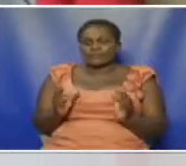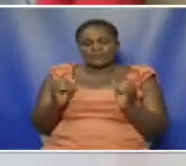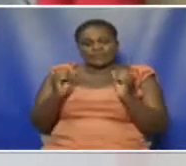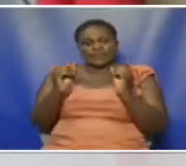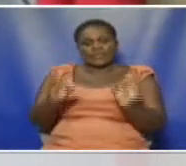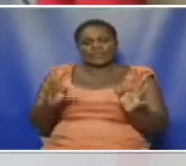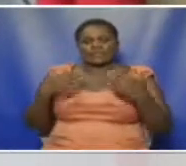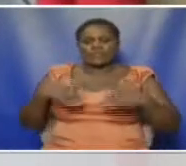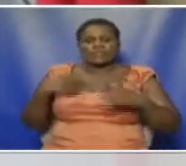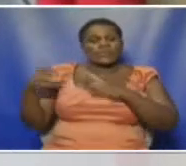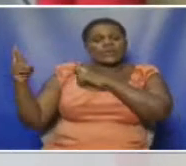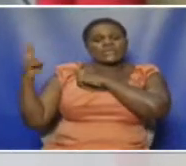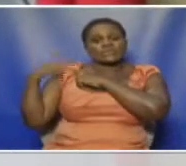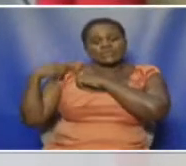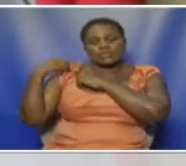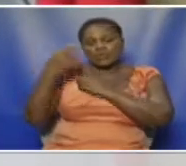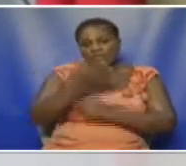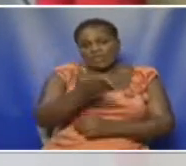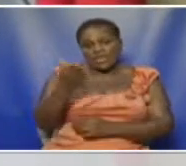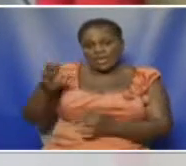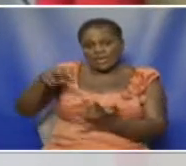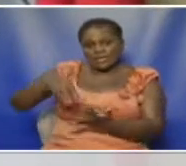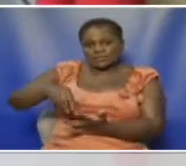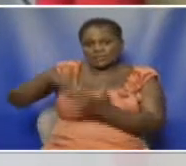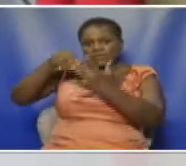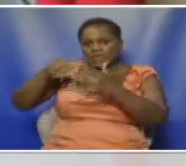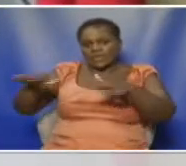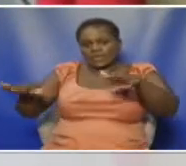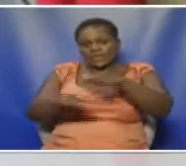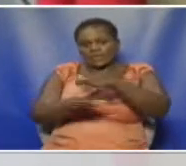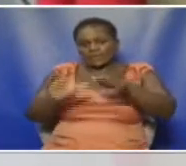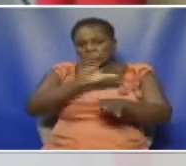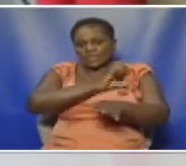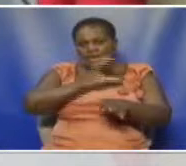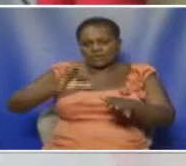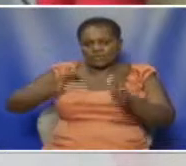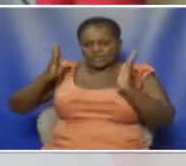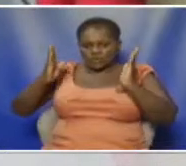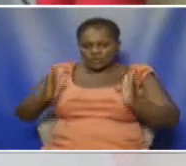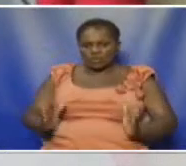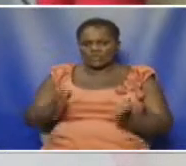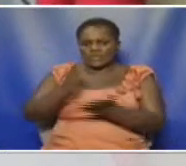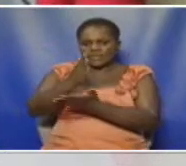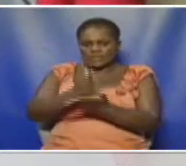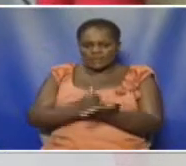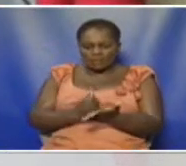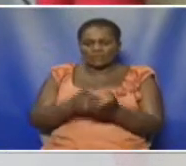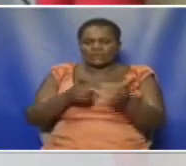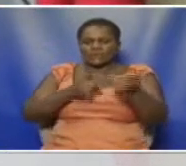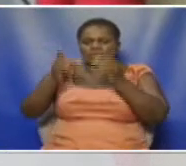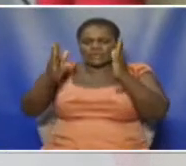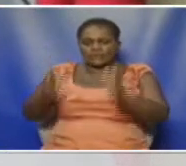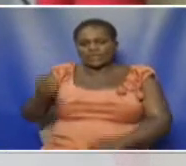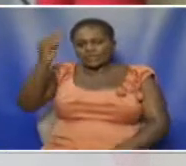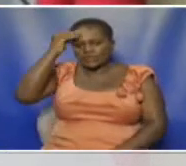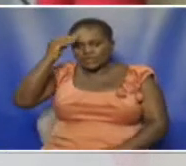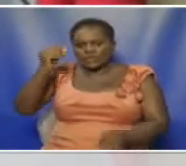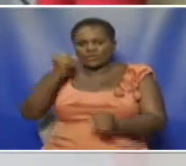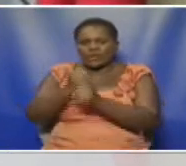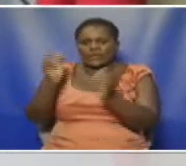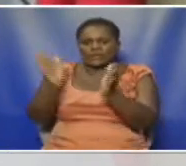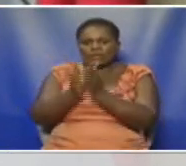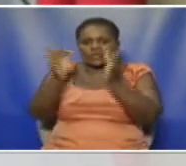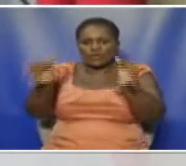washikadao wale wako pale Sana sana deputy county commissioner Subcounting Director of Education Wakishirikiana na wale